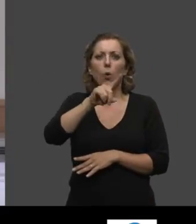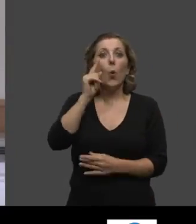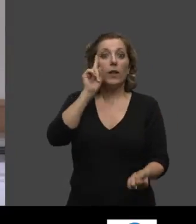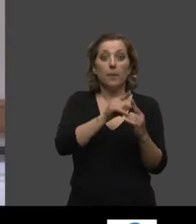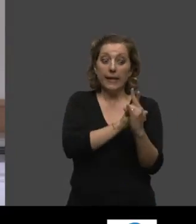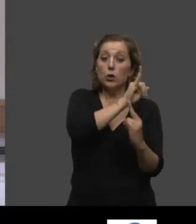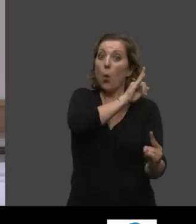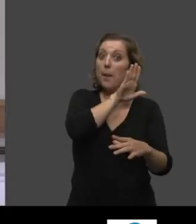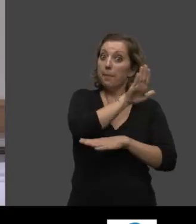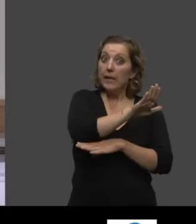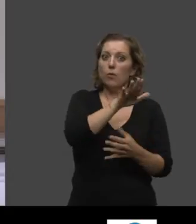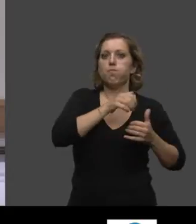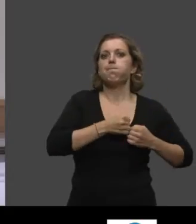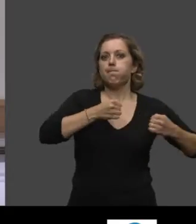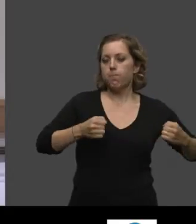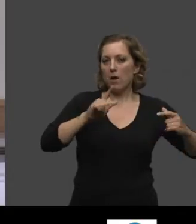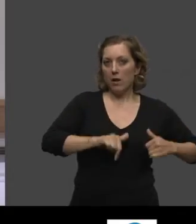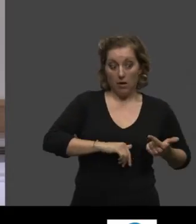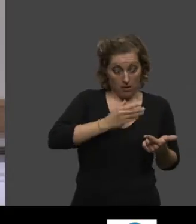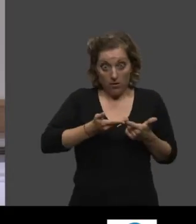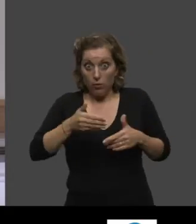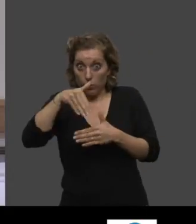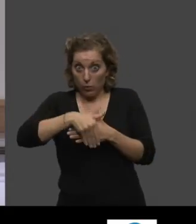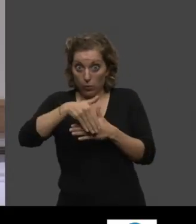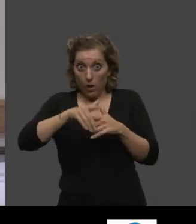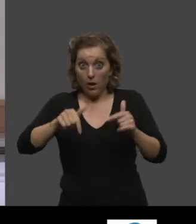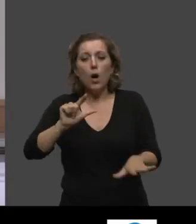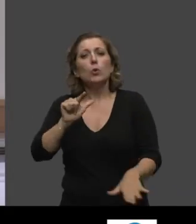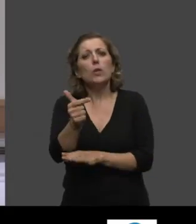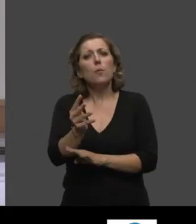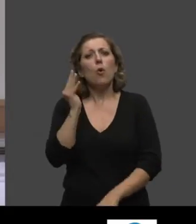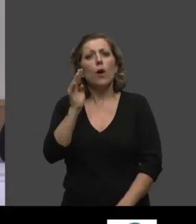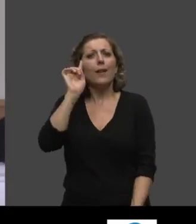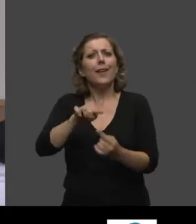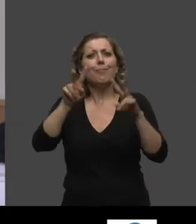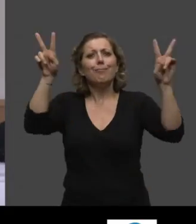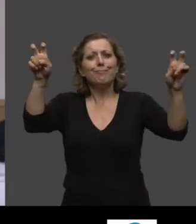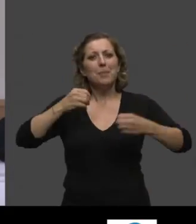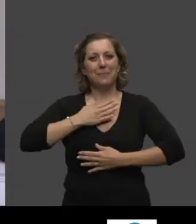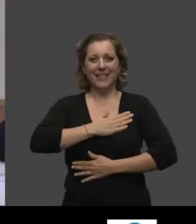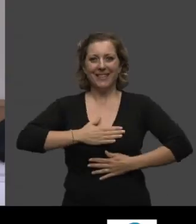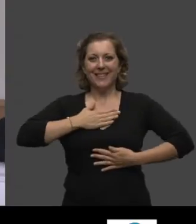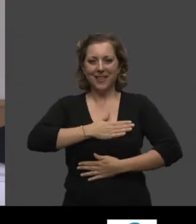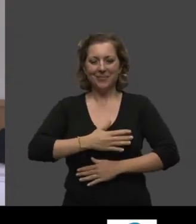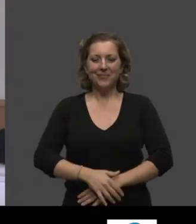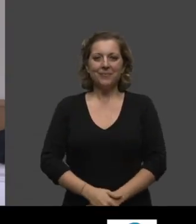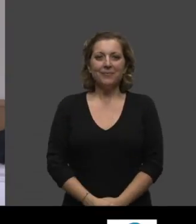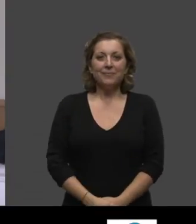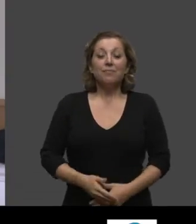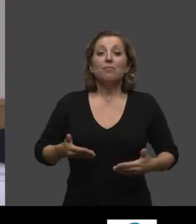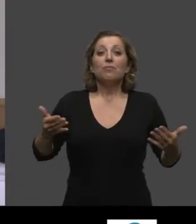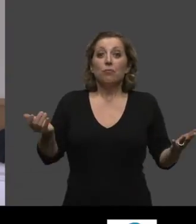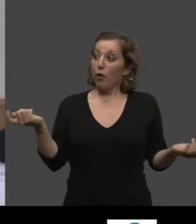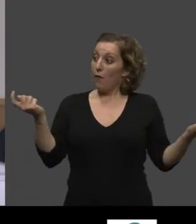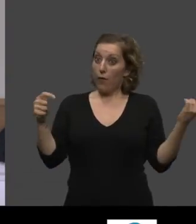'obésité. Et aujourd'hui, une deuxième conférence, on va dire, autour du plaisir. Alors, nous nous sommes